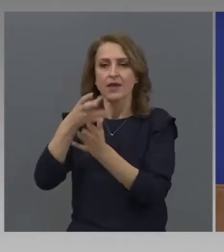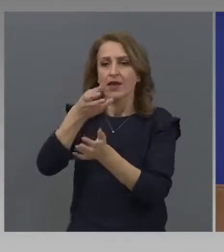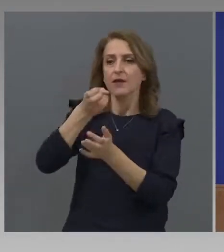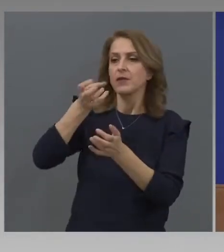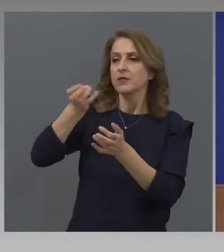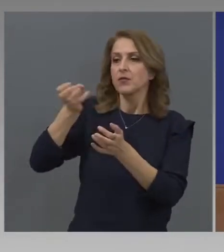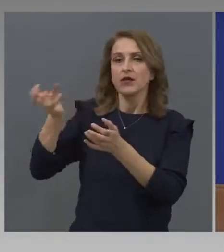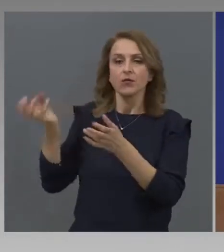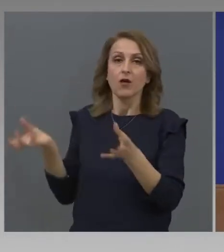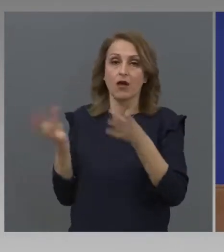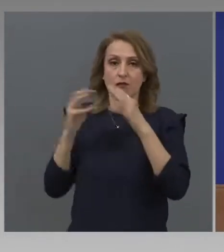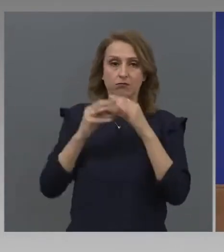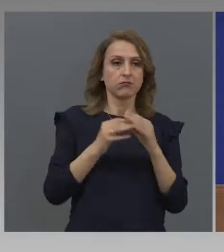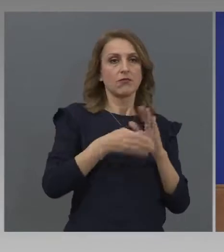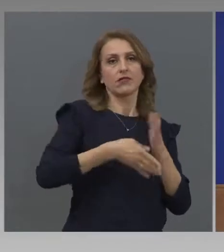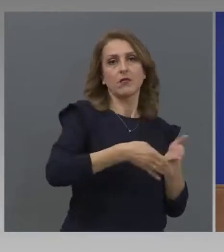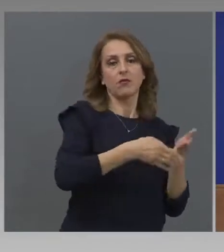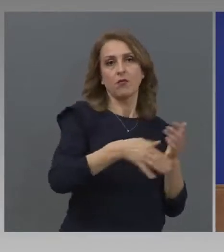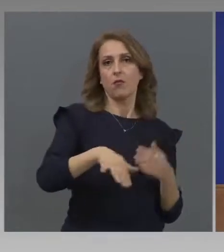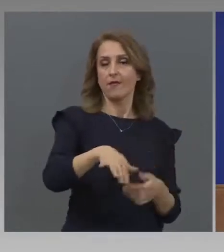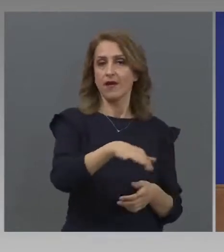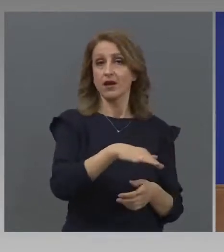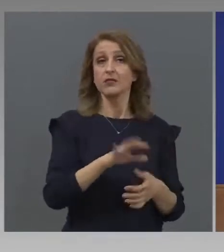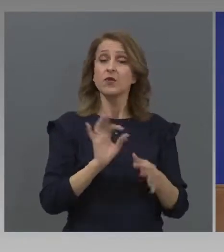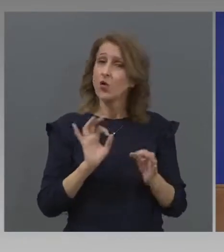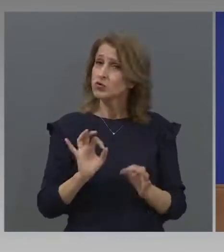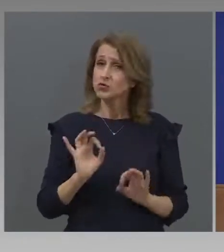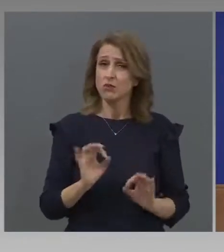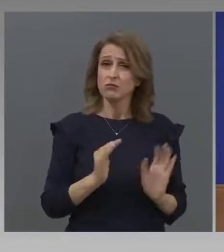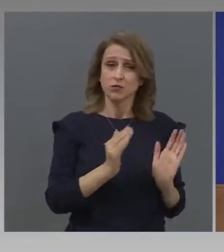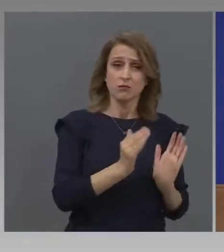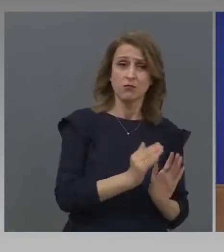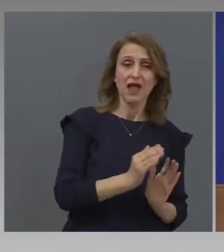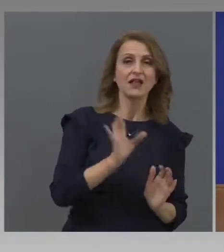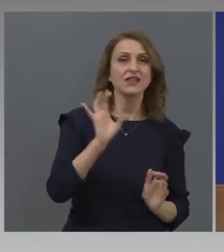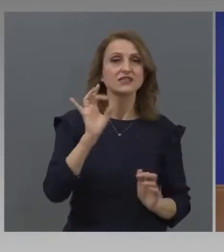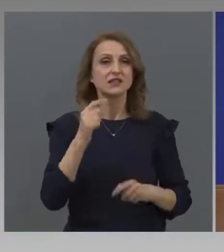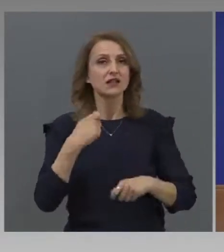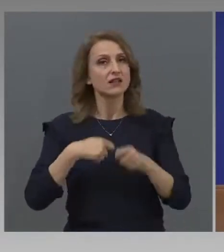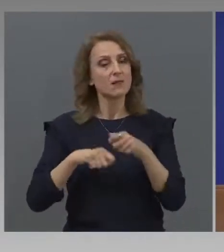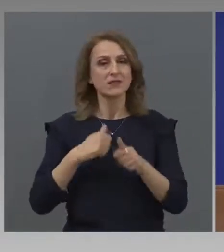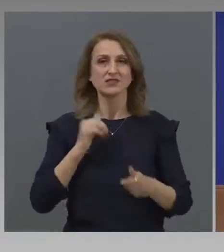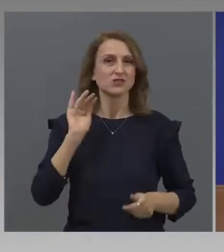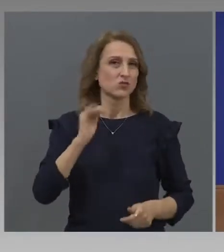бизнеса с времето особено малки и средния ще изнемогват.